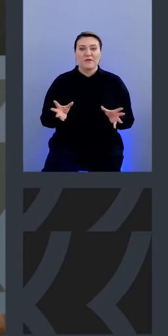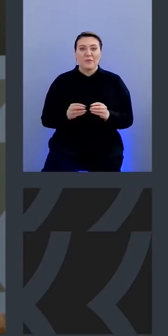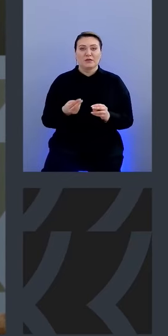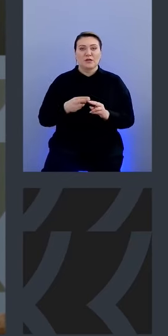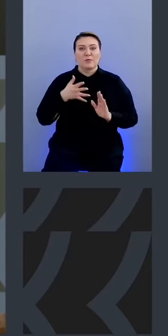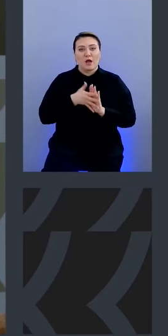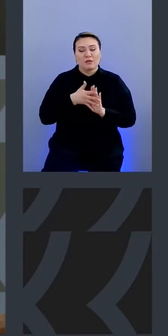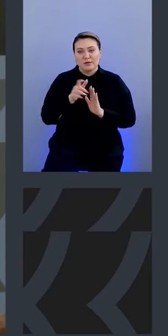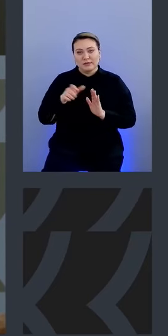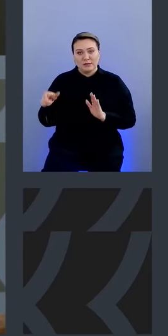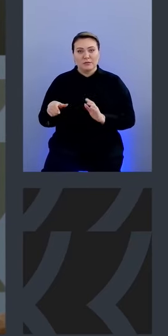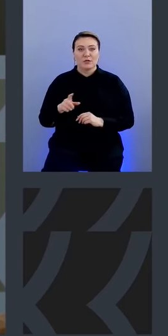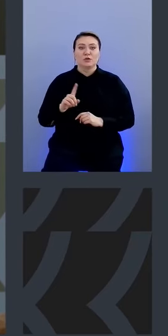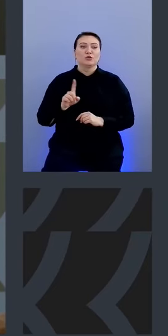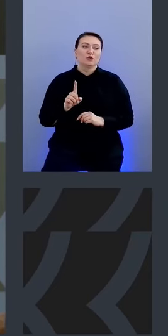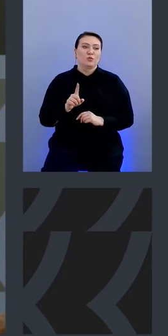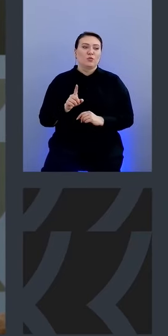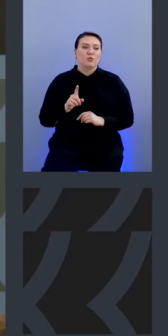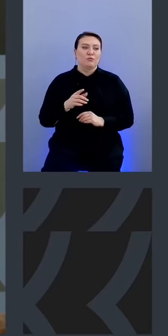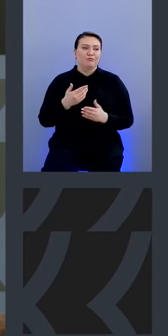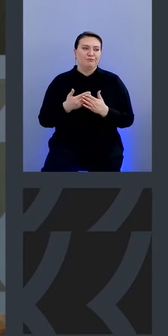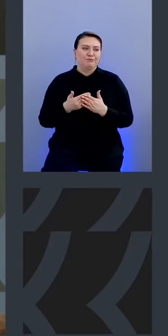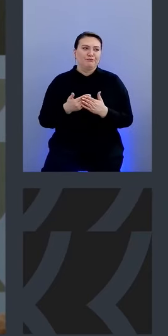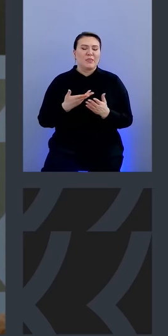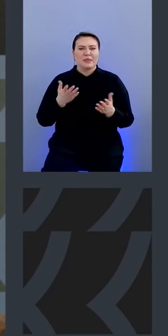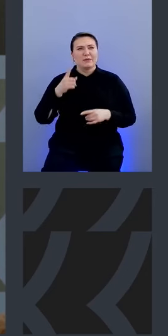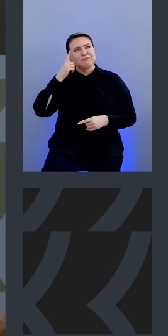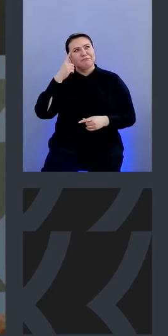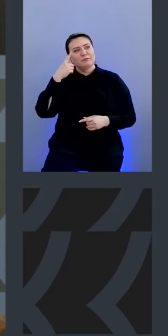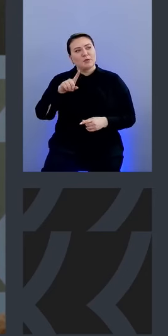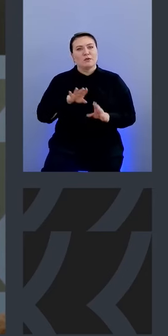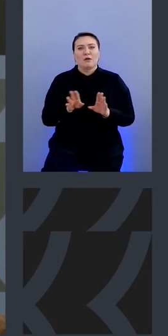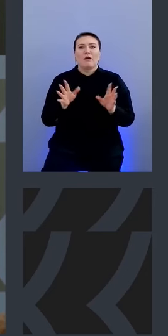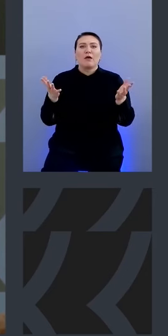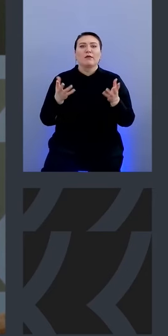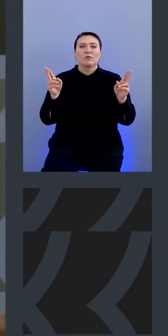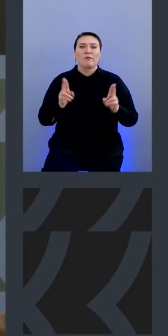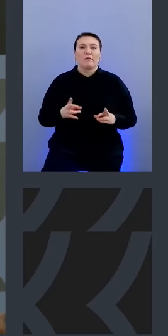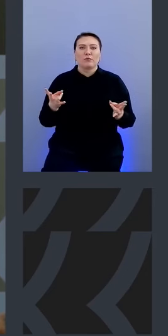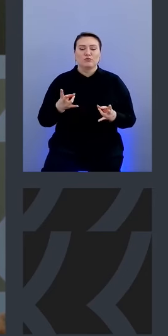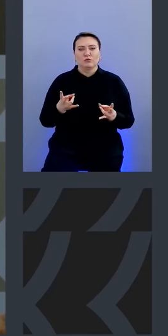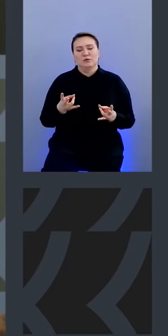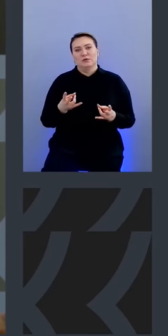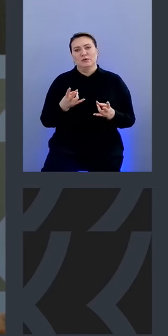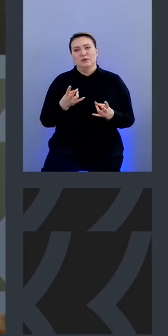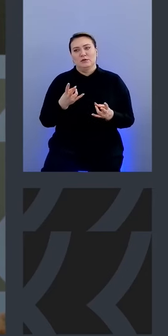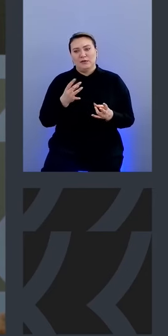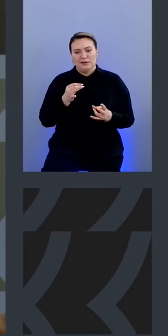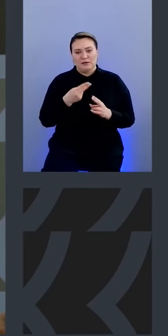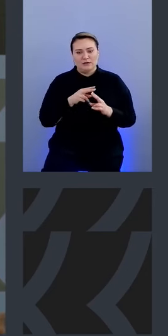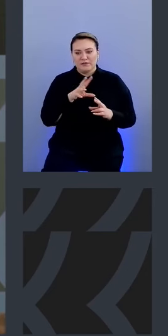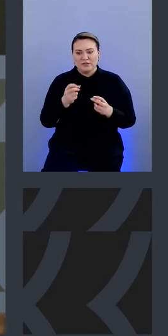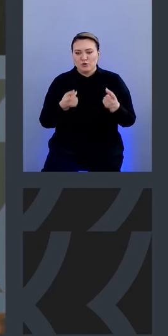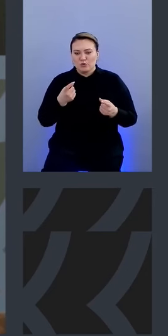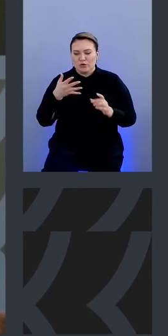нашими аналитиками сока о том что давайте мы как-нибудь придумаем так какие нам нужно правила то есть это там именно как источник анализировался источник